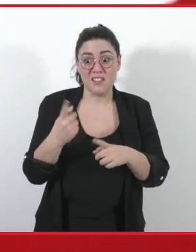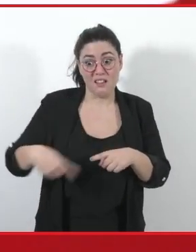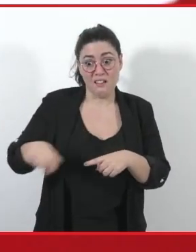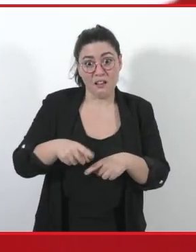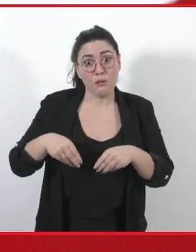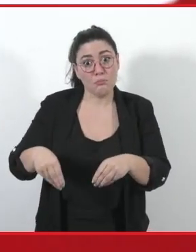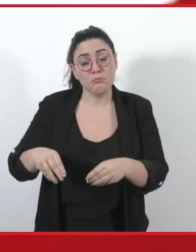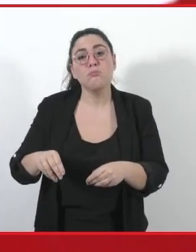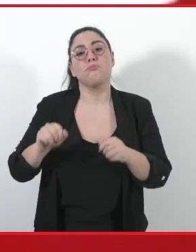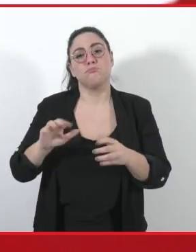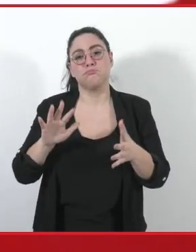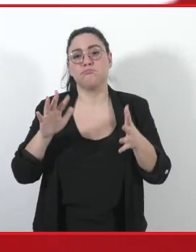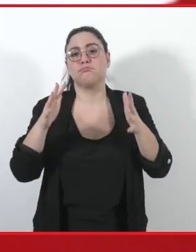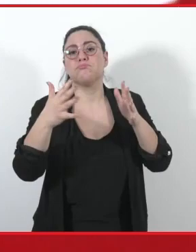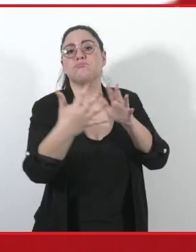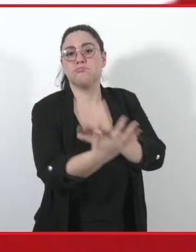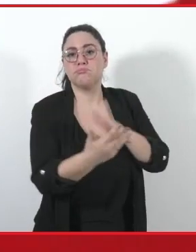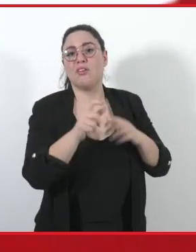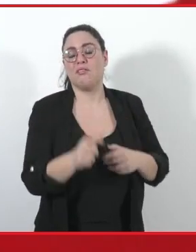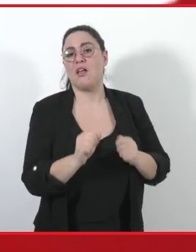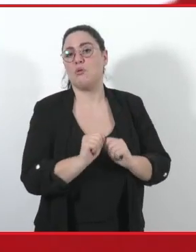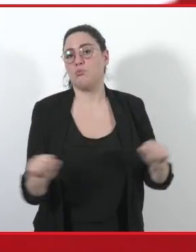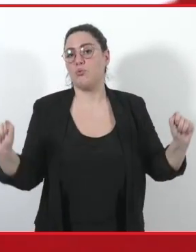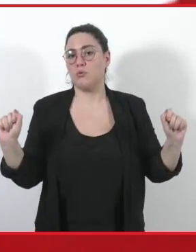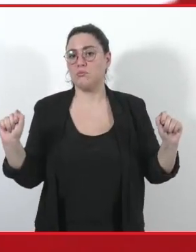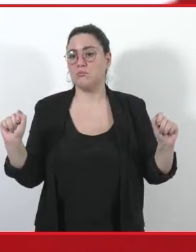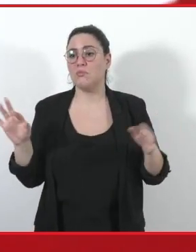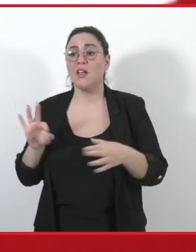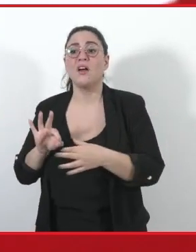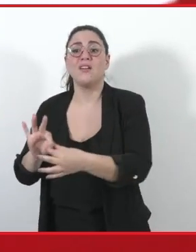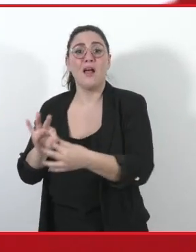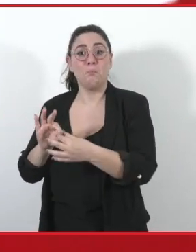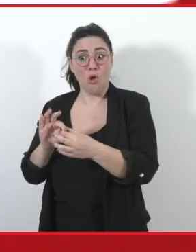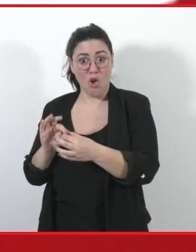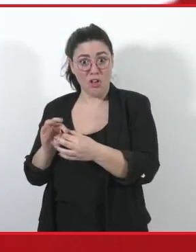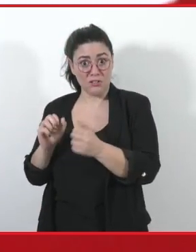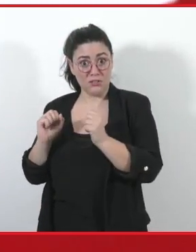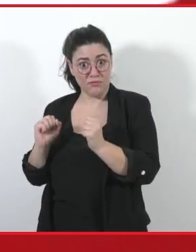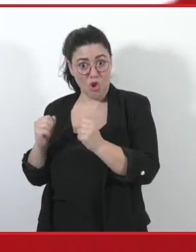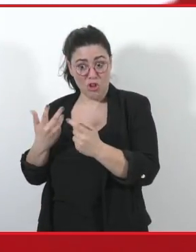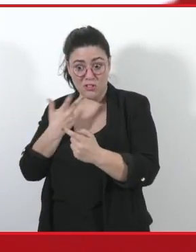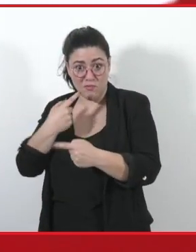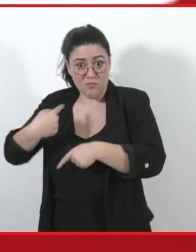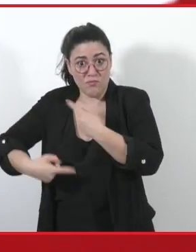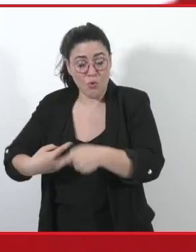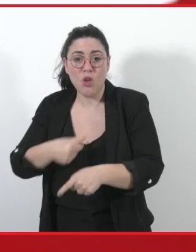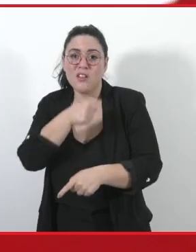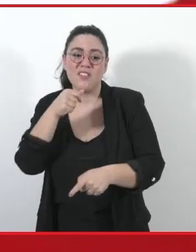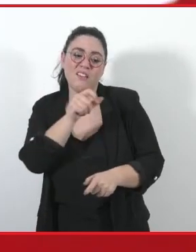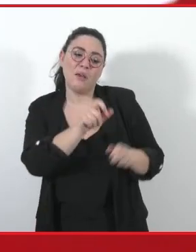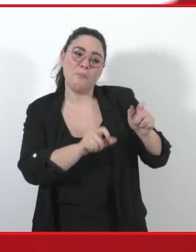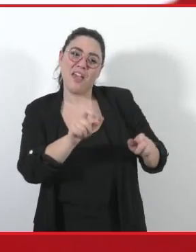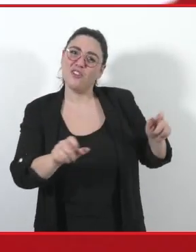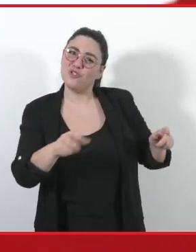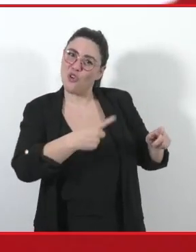Per sconfiggere la rassegnazione e per modificare i rapporti di forza abbiamo bisogno che le persone che rappresentiamo, e più in